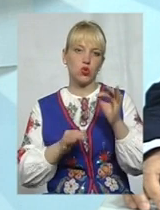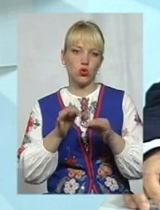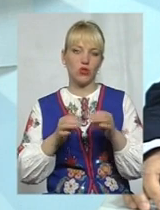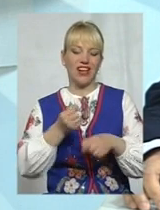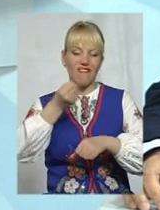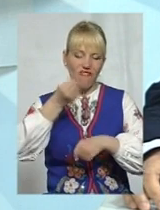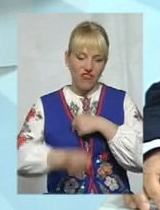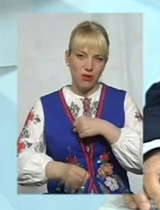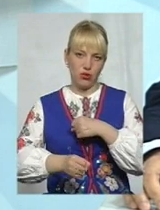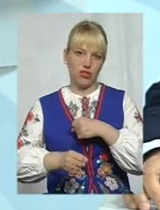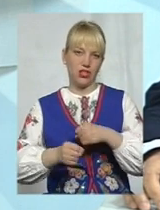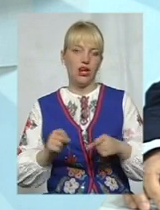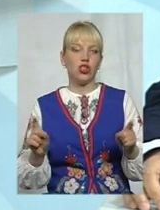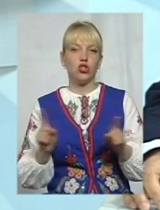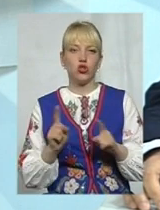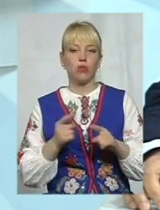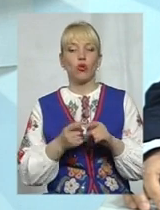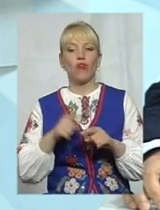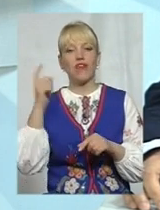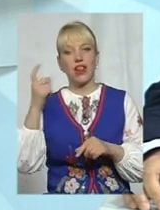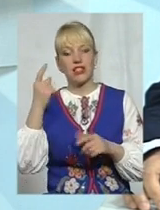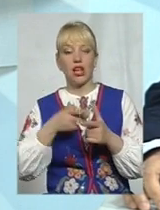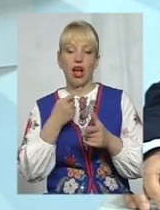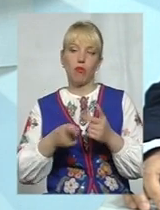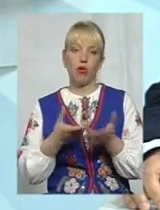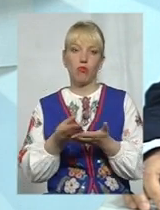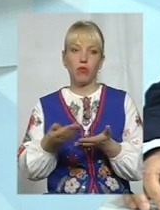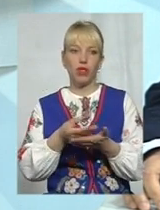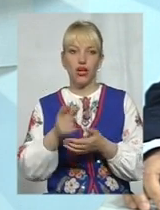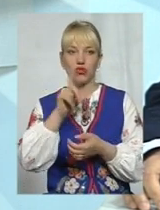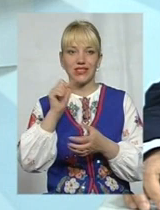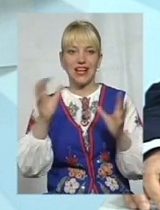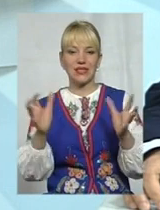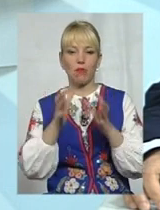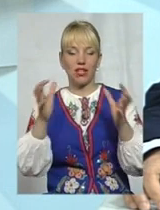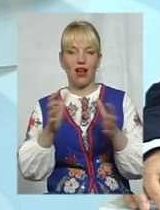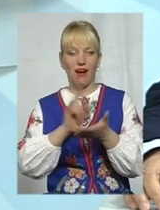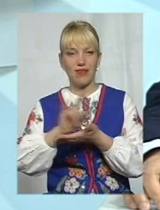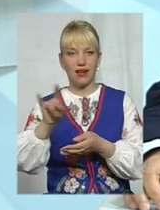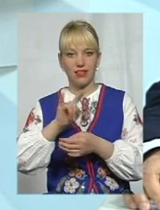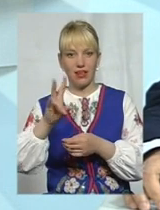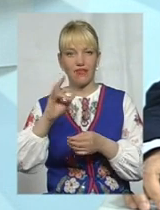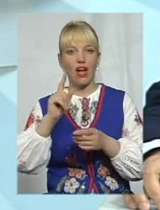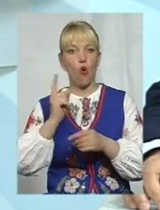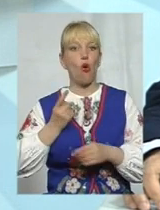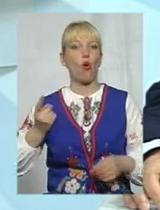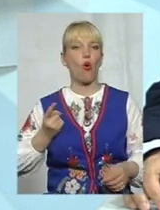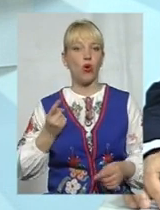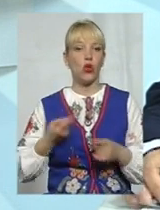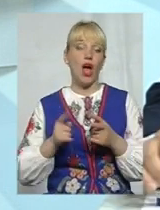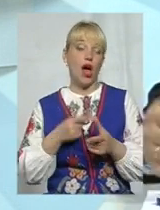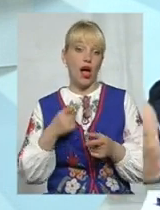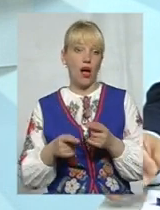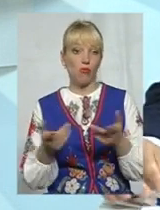примусити і все інше, щоб той власник або проплачував за зберігання таких літаків і за охорону, або якимось чином